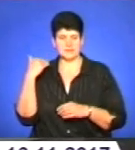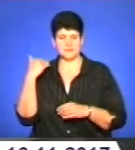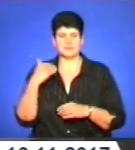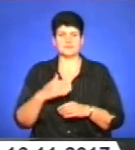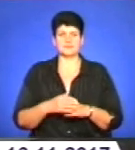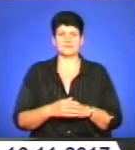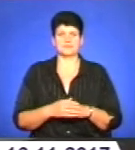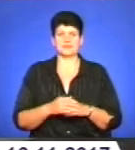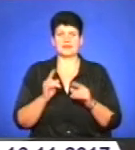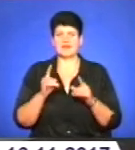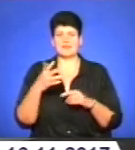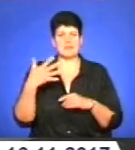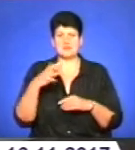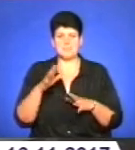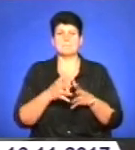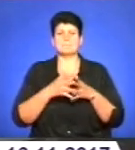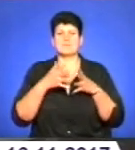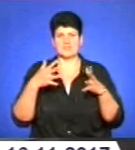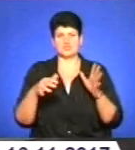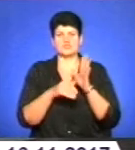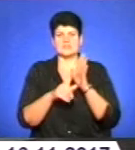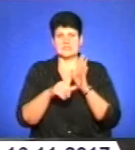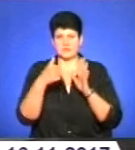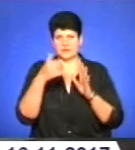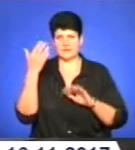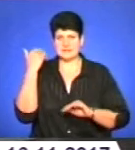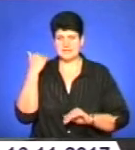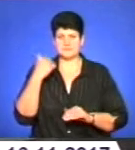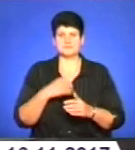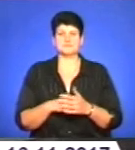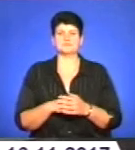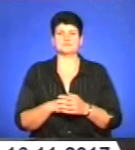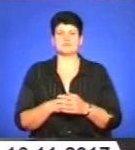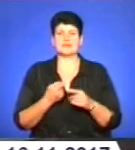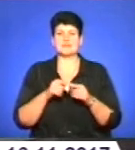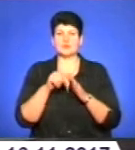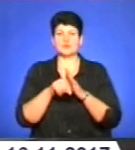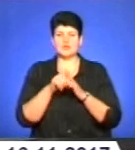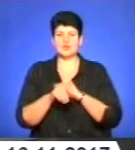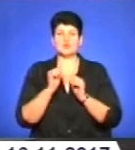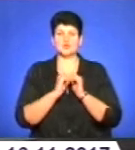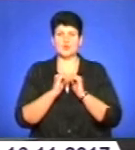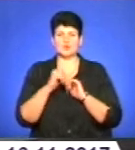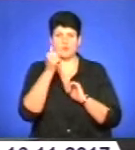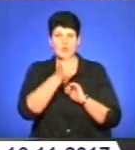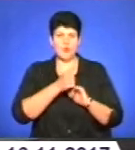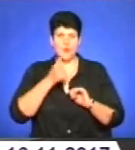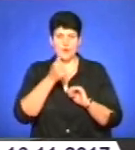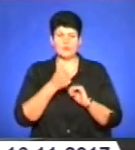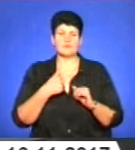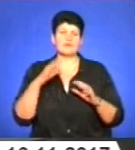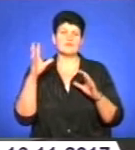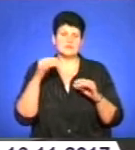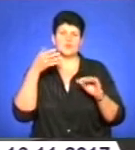навіть не 50, а більше, десь 60 років назад. І це означає, що з кожним роком, звичайно, ми всі